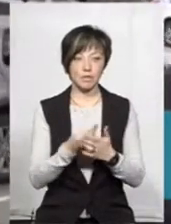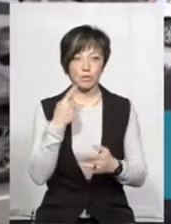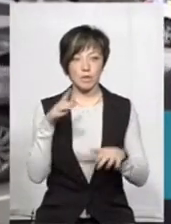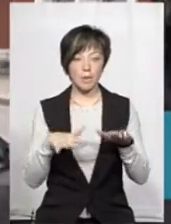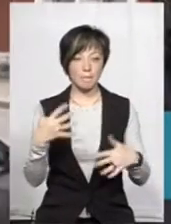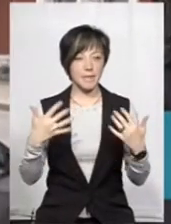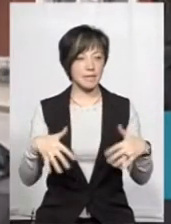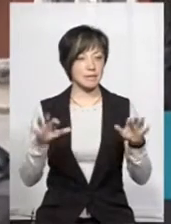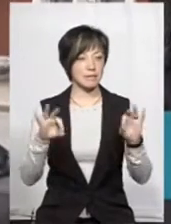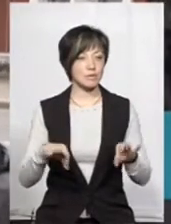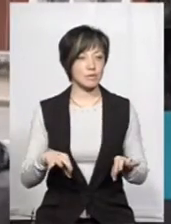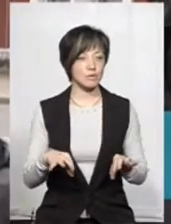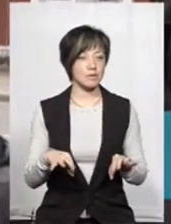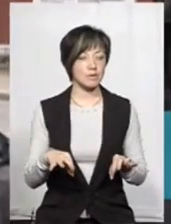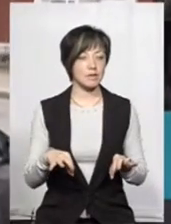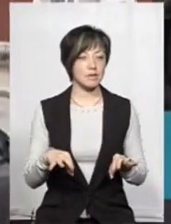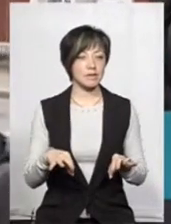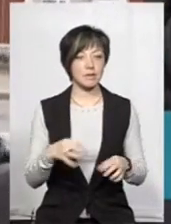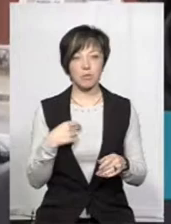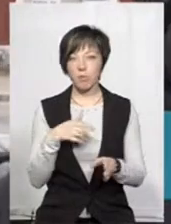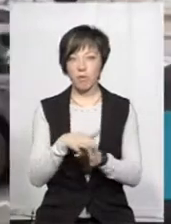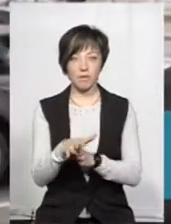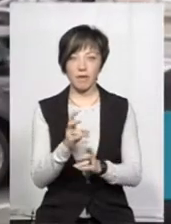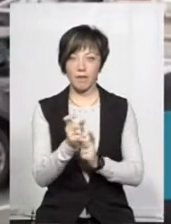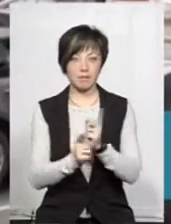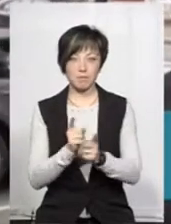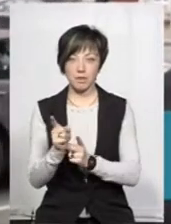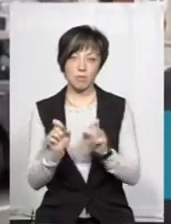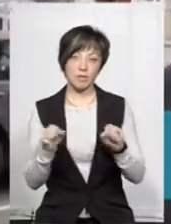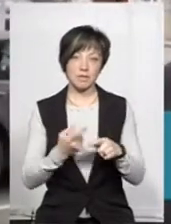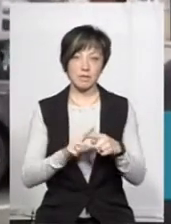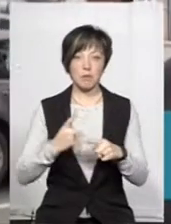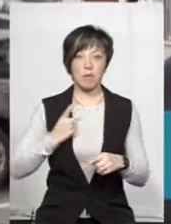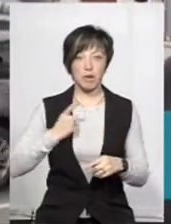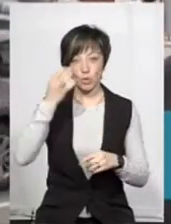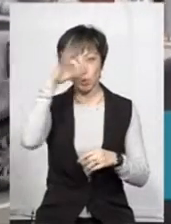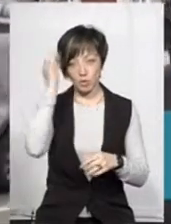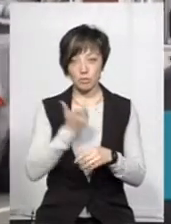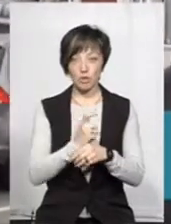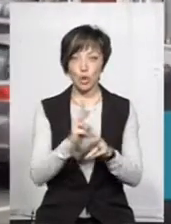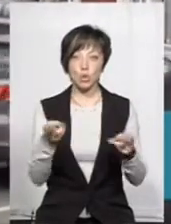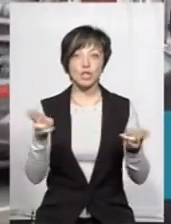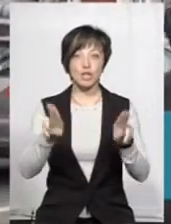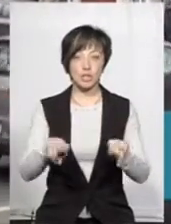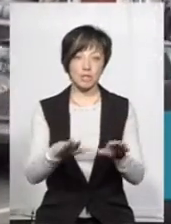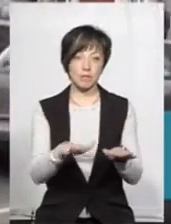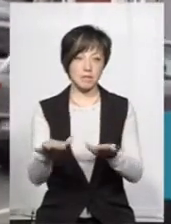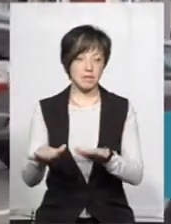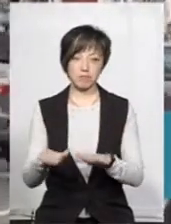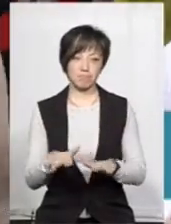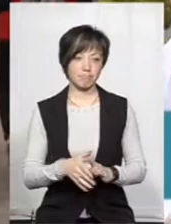50 на 50. Щось мені так здається, що вона повністю не змінена. Можливо, ці патрульні, то більше, але ті, які лишилися на місцях.